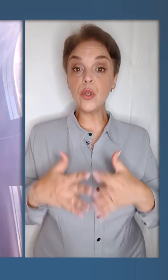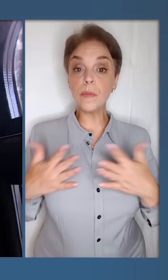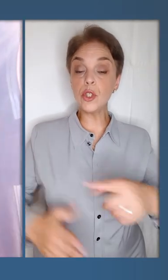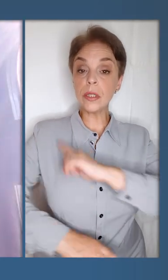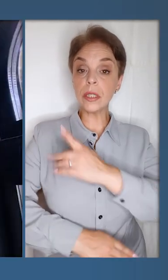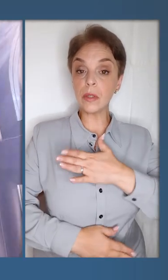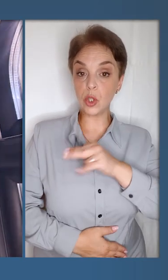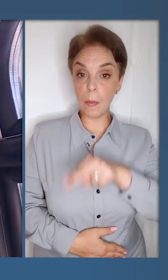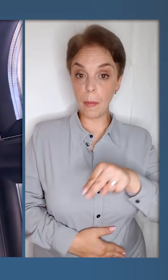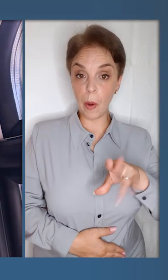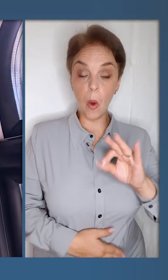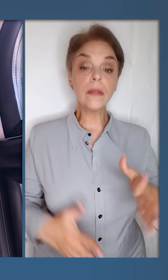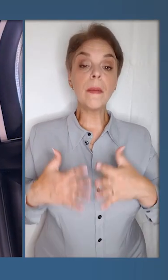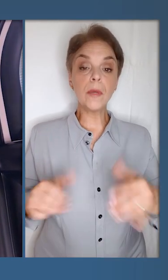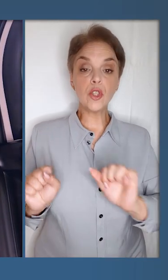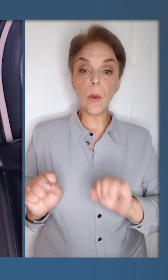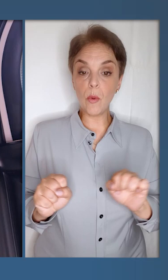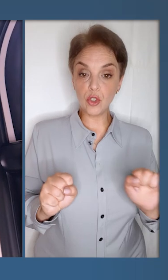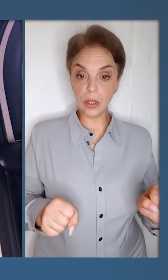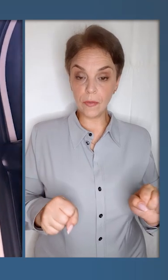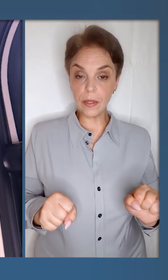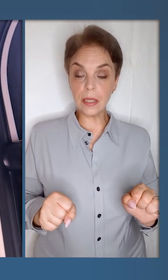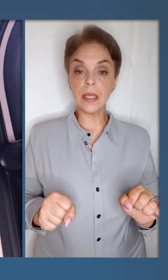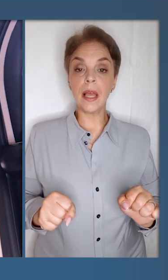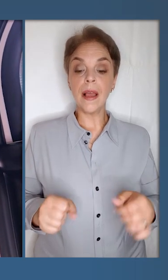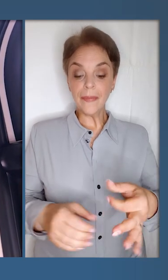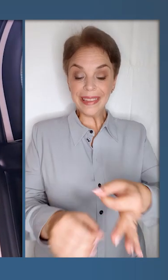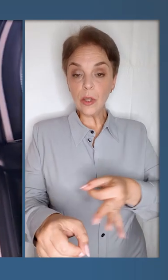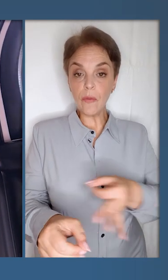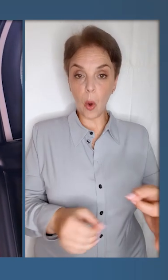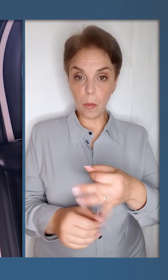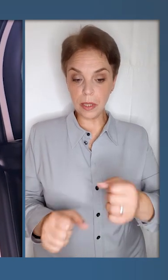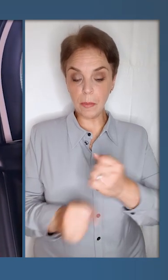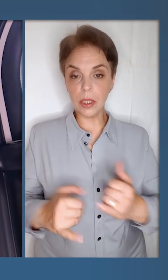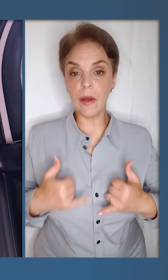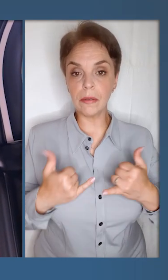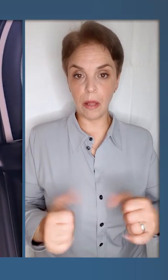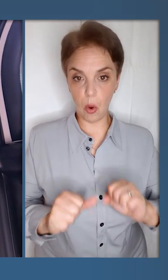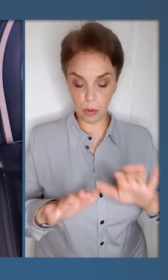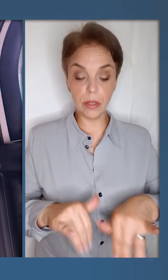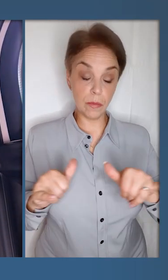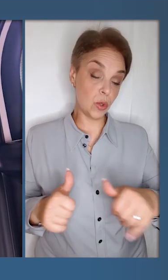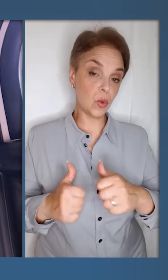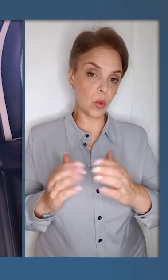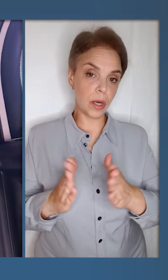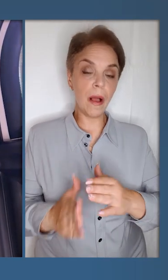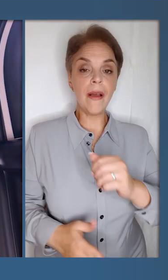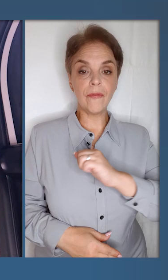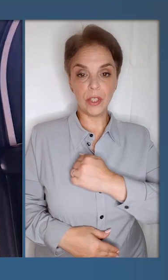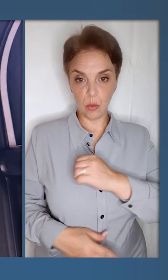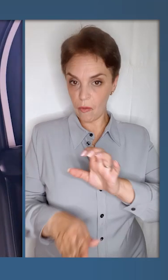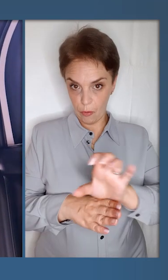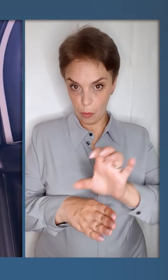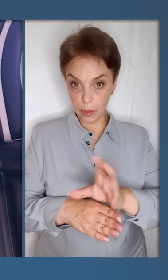сіл. А чим більше сил у нашої ППО, тим більше можливостей в толових областей працювати для оборони. Вже збільшуємо, зокрема,